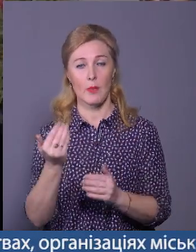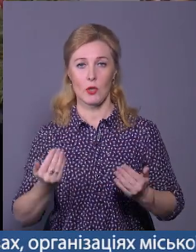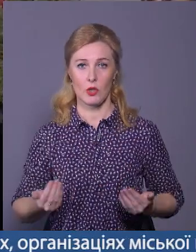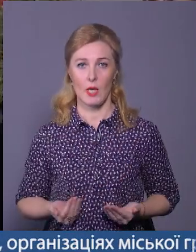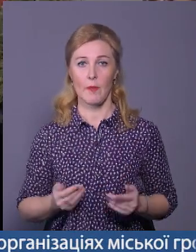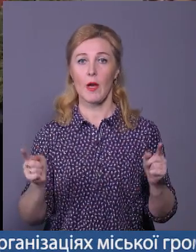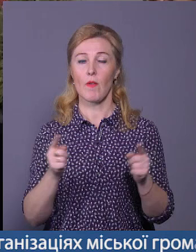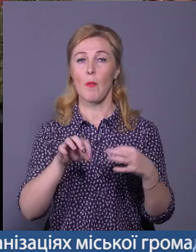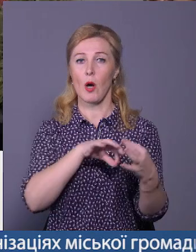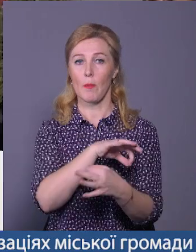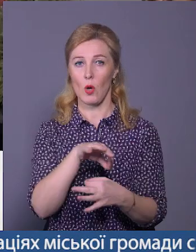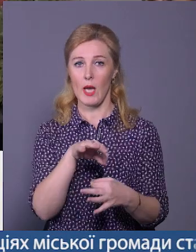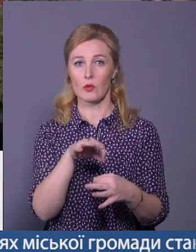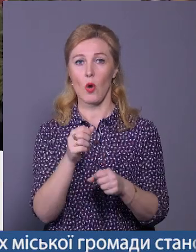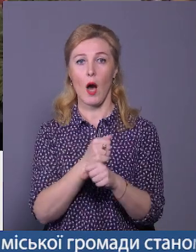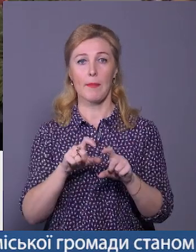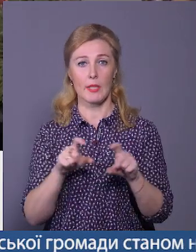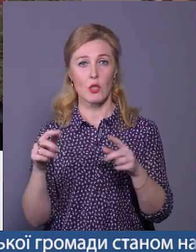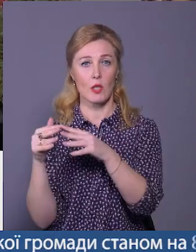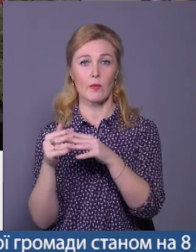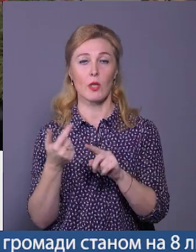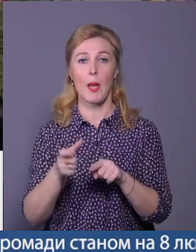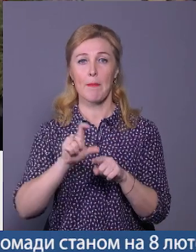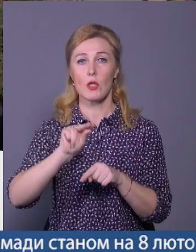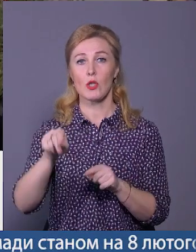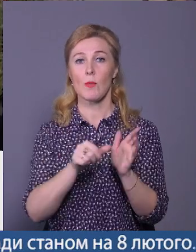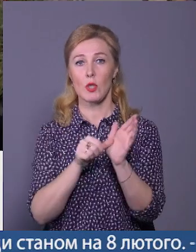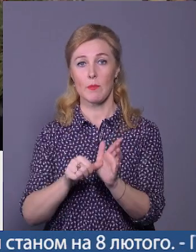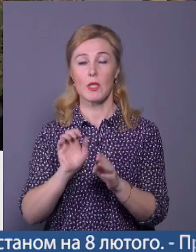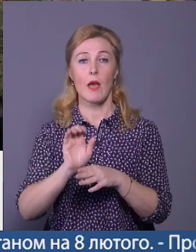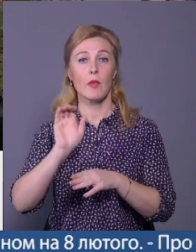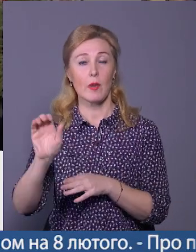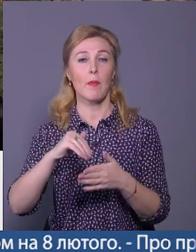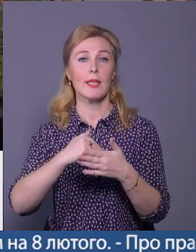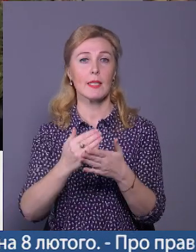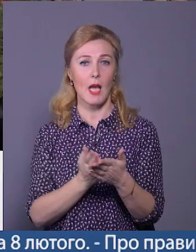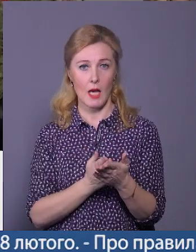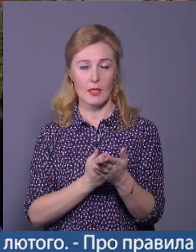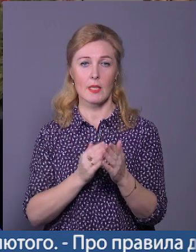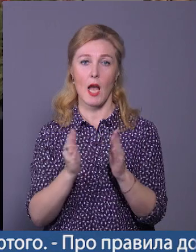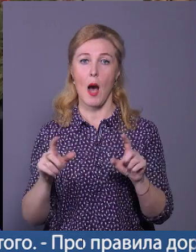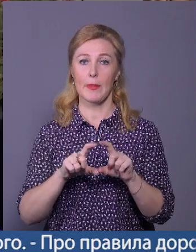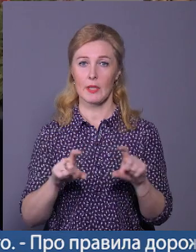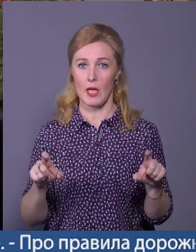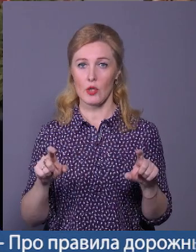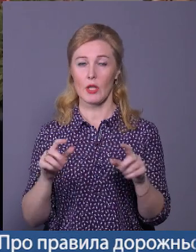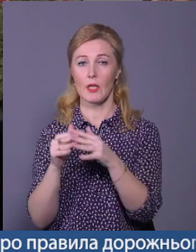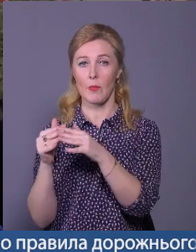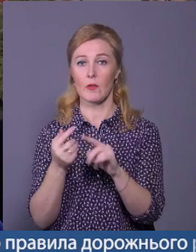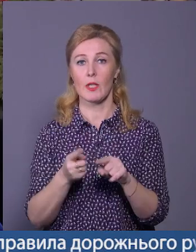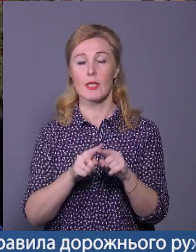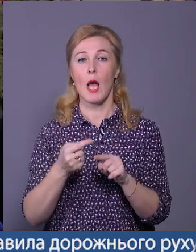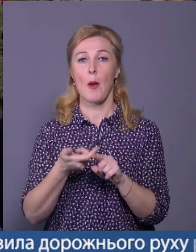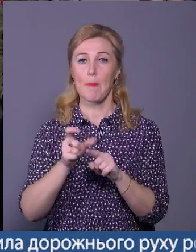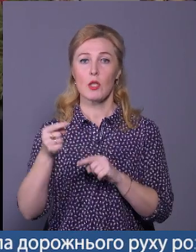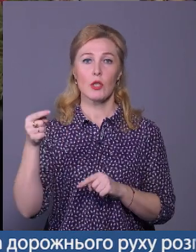В рамках проєкту «Аптечка з передової» ми вже більше, ніж півроку відправляємо хлопцям якісні аптечки на передову. Це вже більше, ніж тисячі